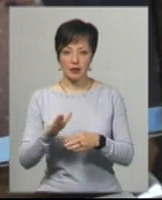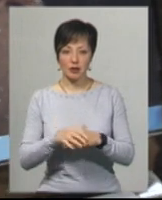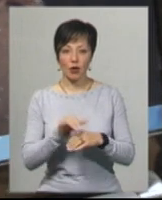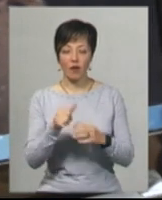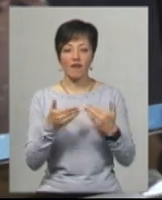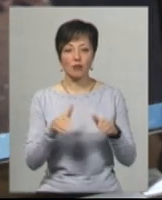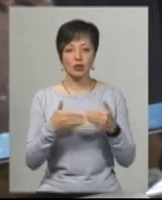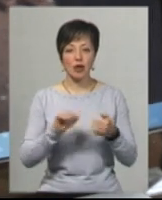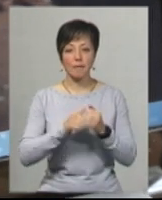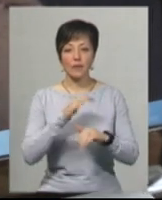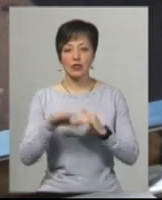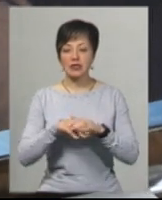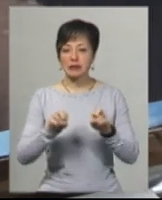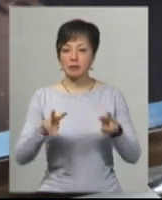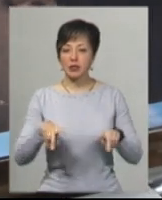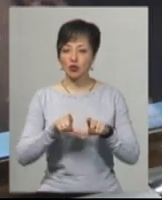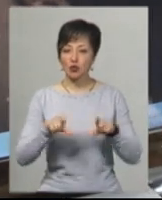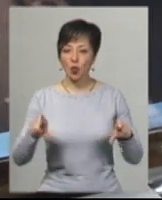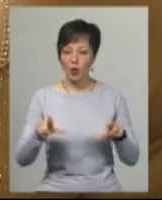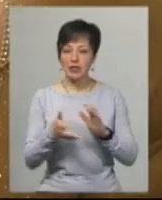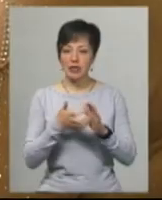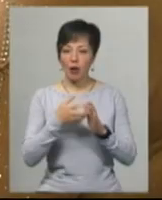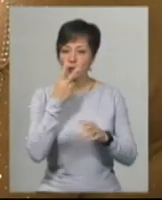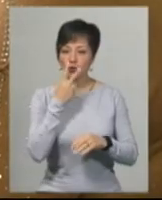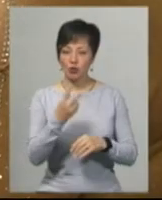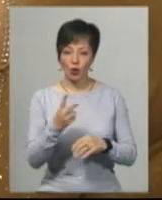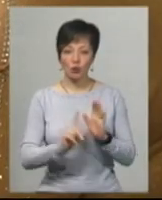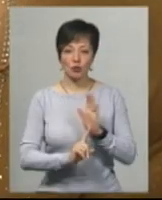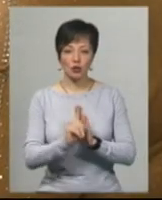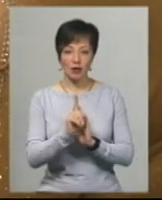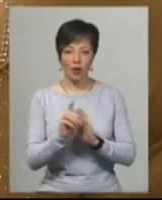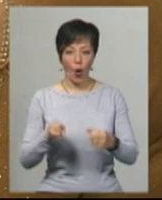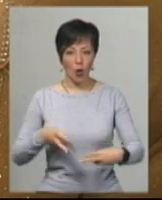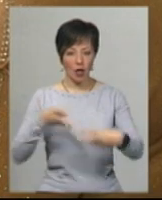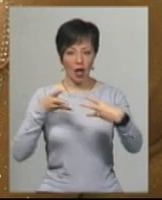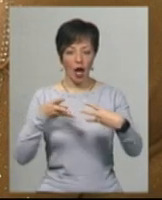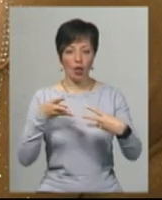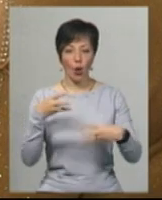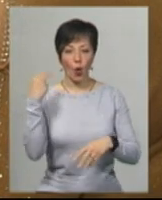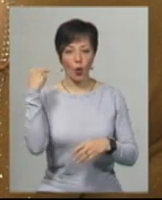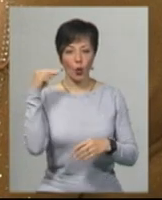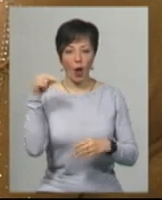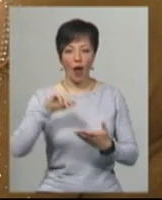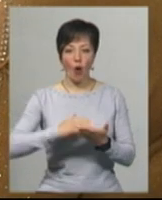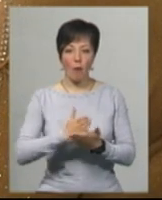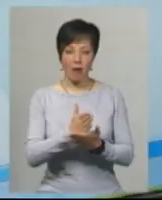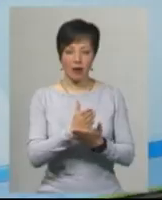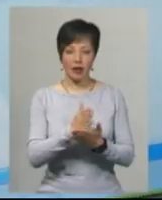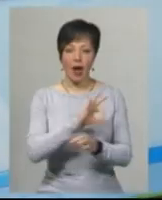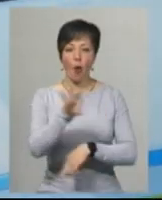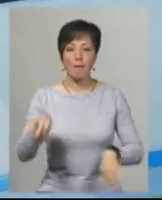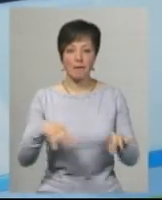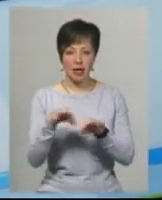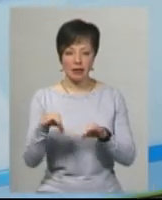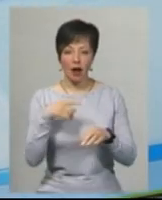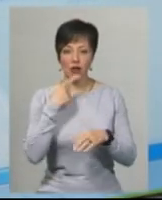випускника Кам'янець-Подільської спеціальної школи для слабозорих Івана Музлики розпочався онлайн-урок геометрії. Школяр мешкає в селі Лисогірка Кам'янець-Подільського